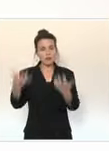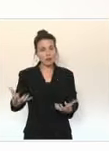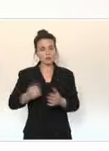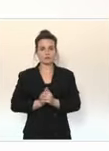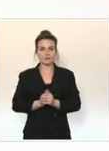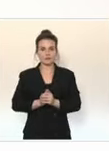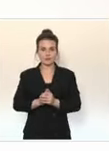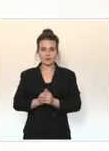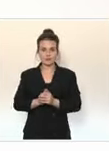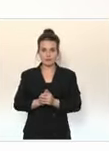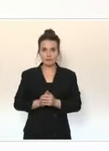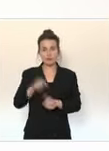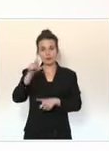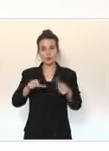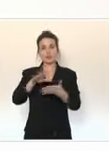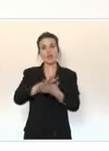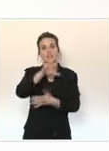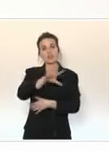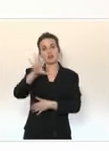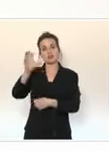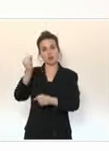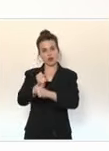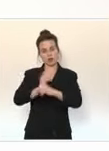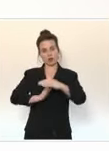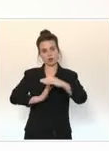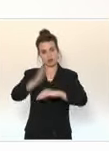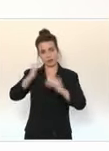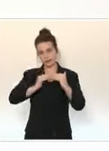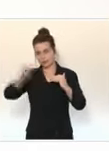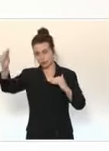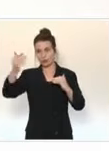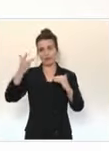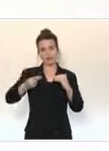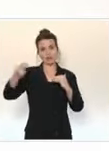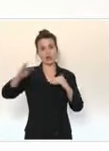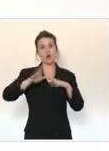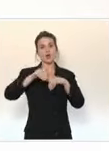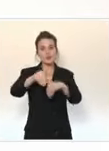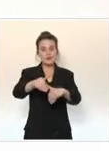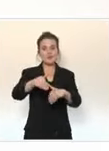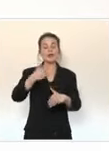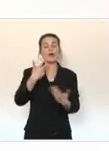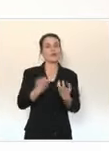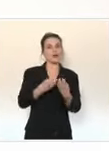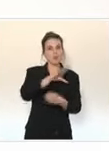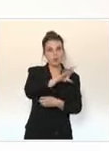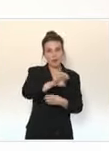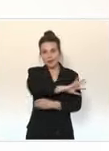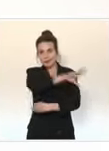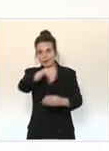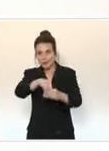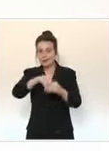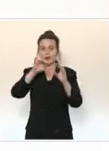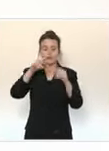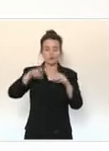les personnes âgées de 55 ans et plus avec un accès facilité en centre, notamment les week-ends, pour certains publics prioritaires tels qu